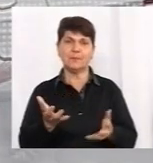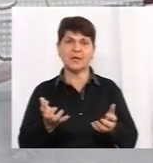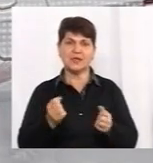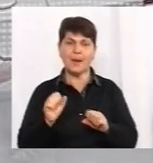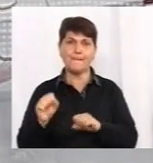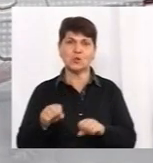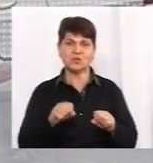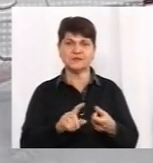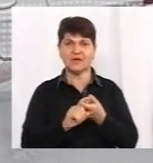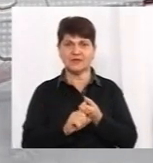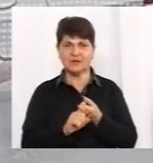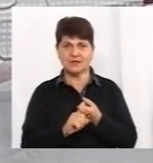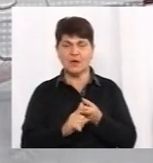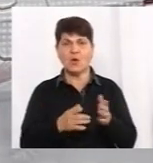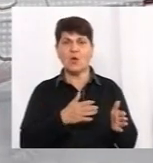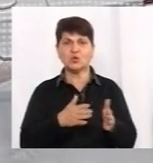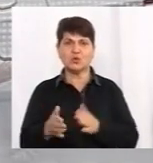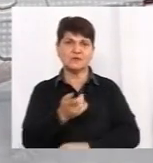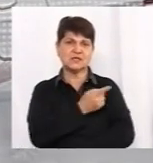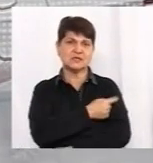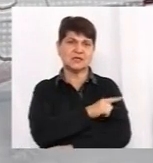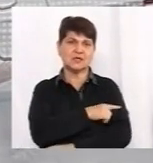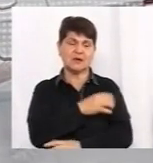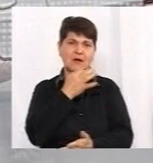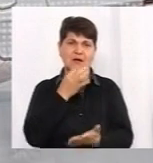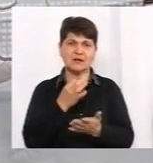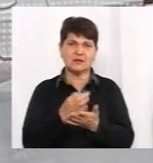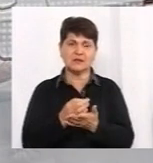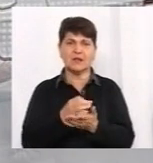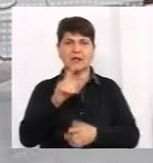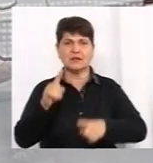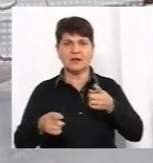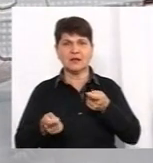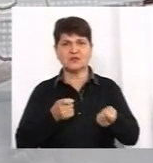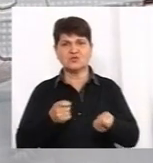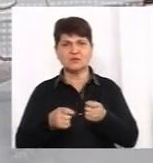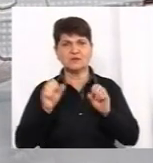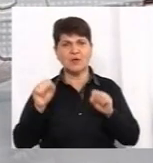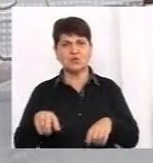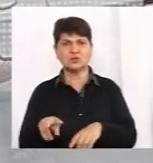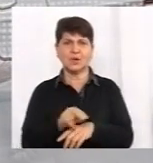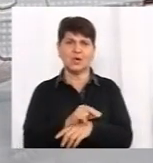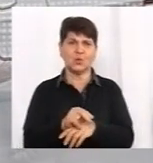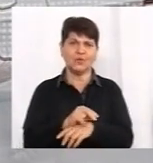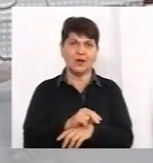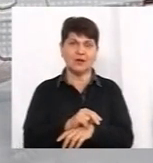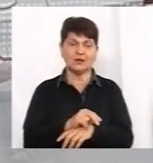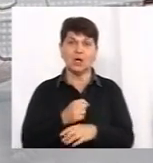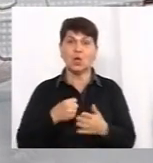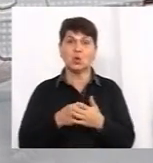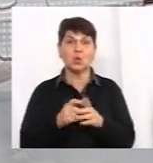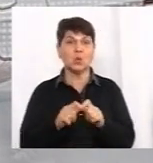на фоні звіти в готовності лікарень, деякі чиновники говорили, що ми можемо лікувати, до